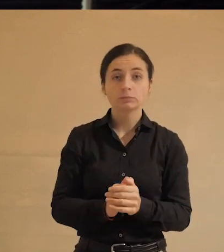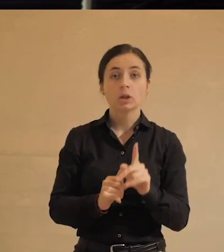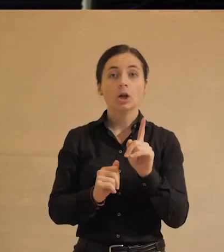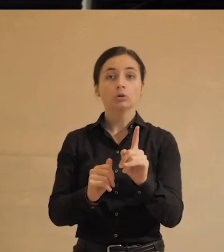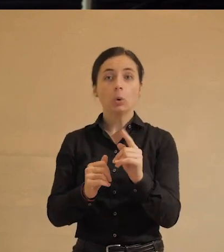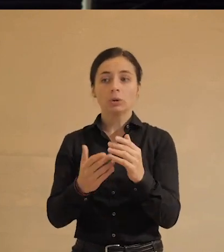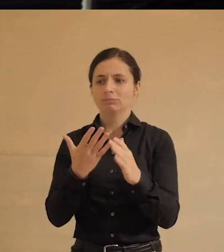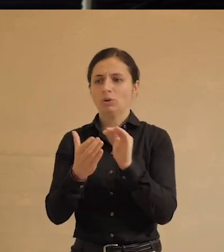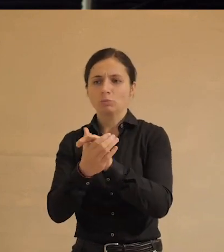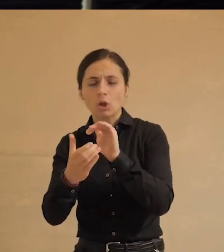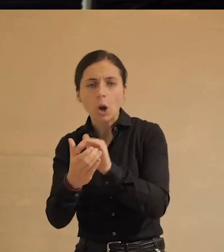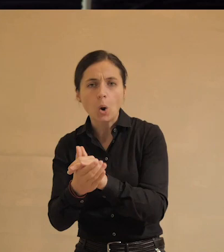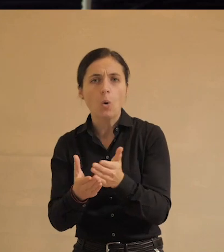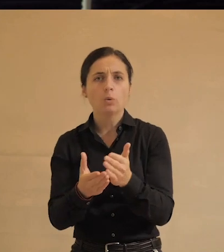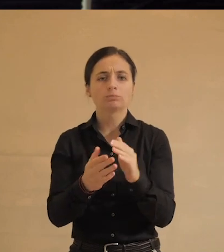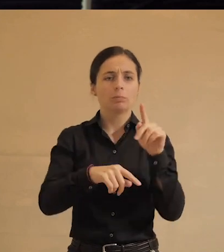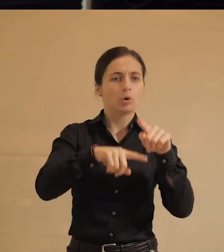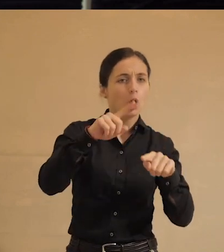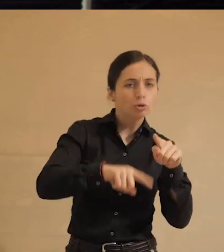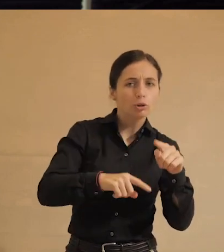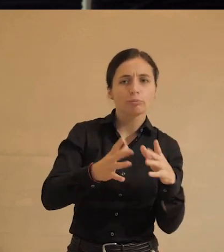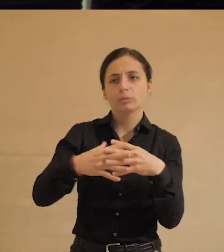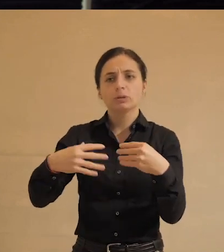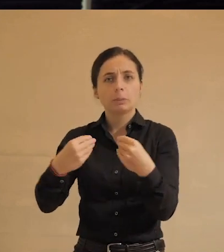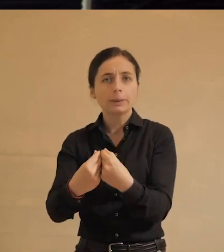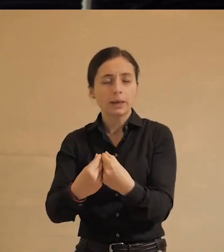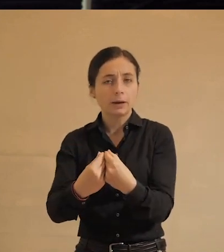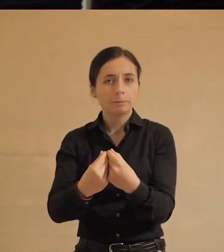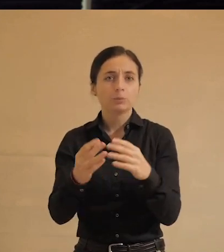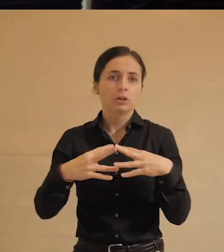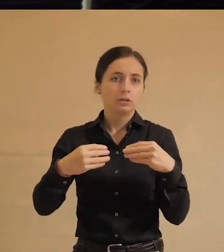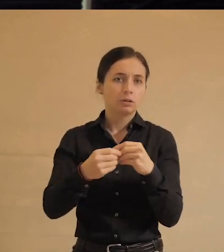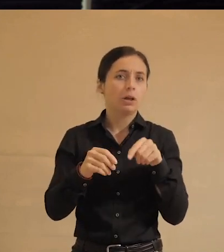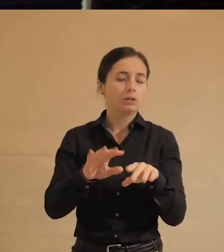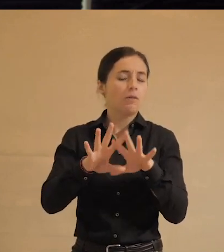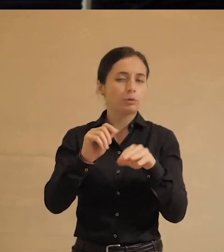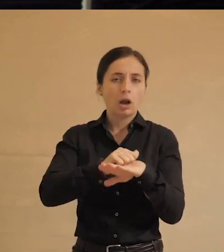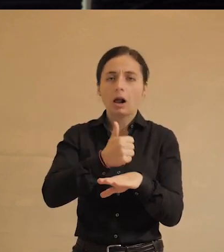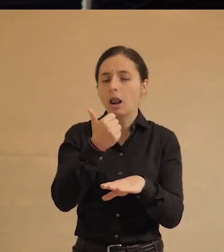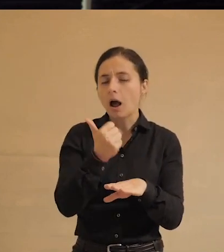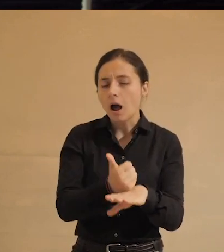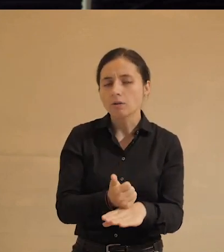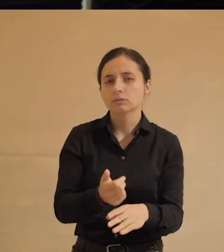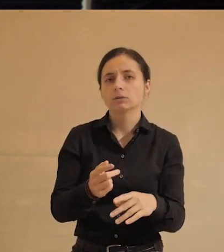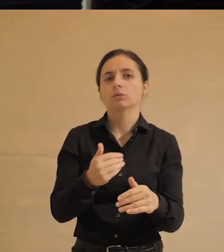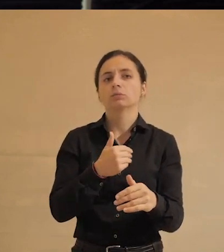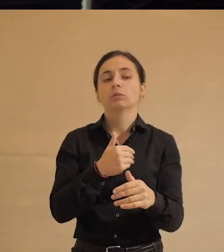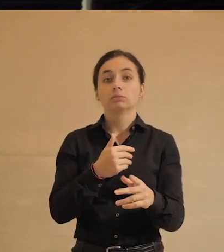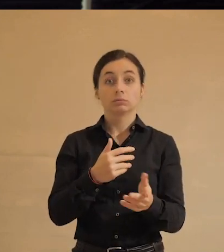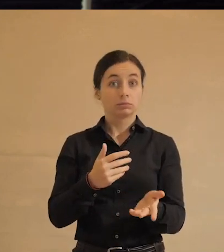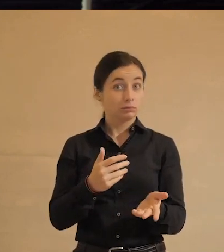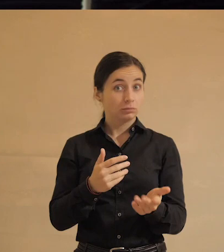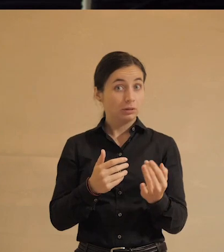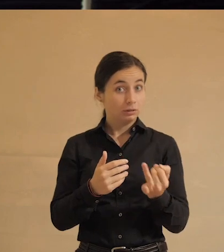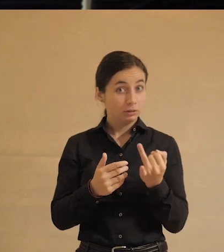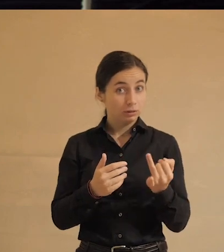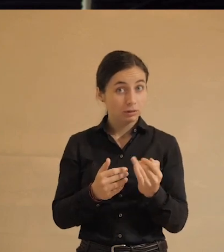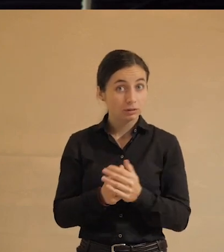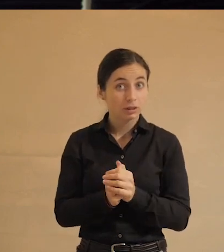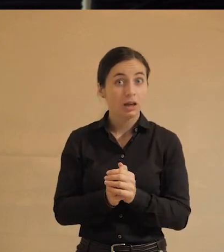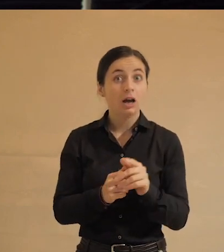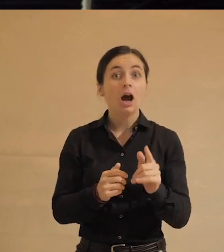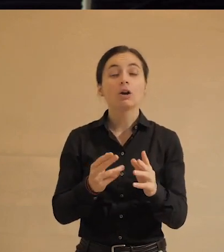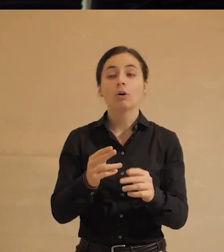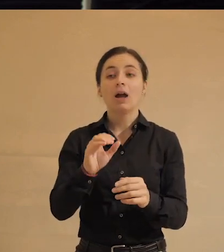только лично знакомым, вот только родным, только семье. Семья вообще – это главное. На этом месте хочется спросить, а какой у вас размер долга по